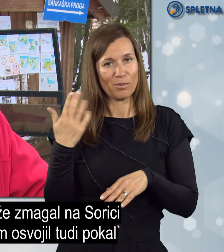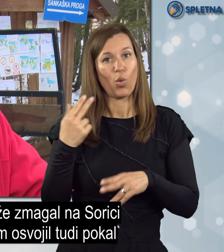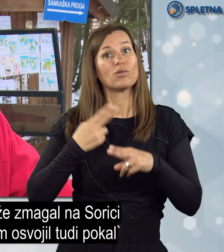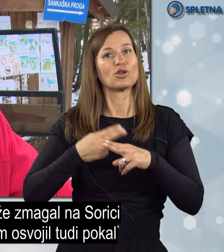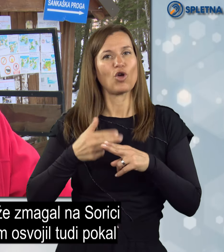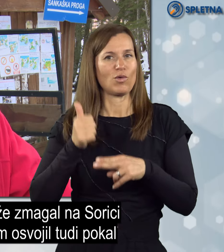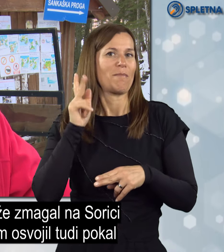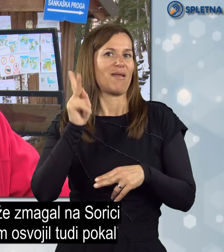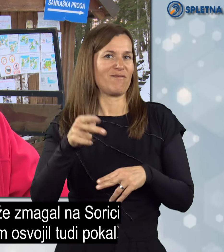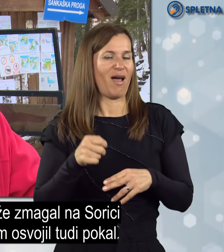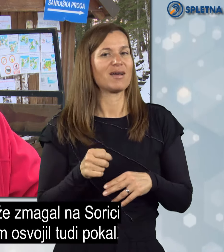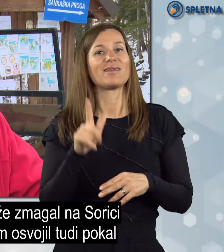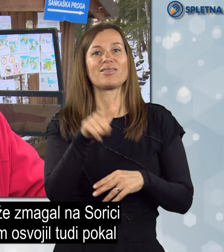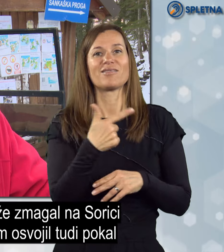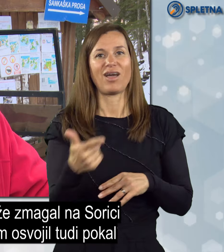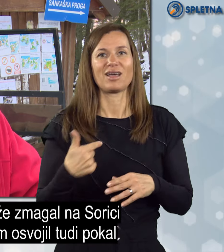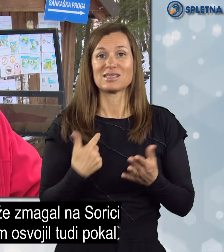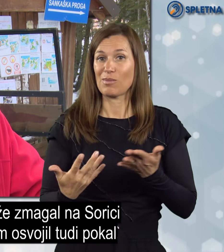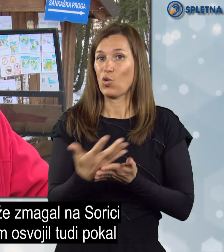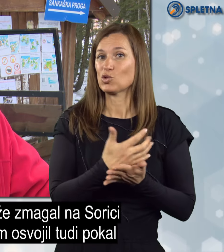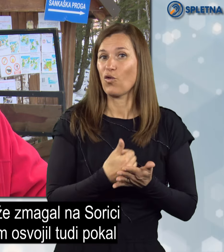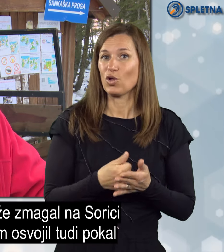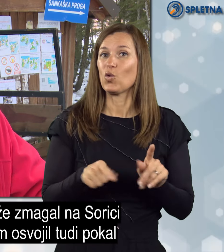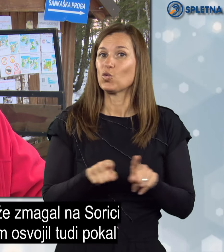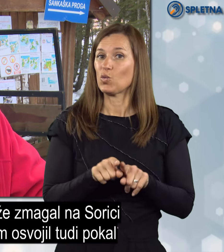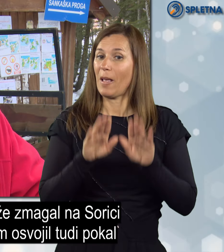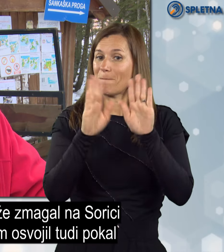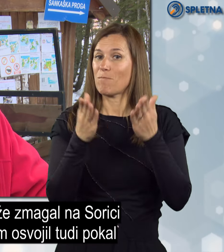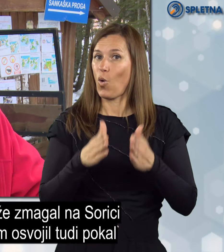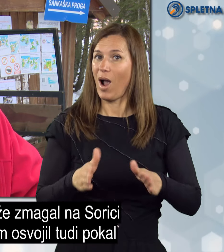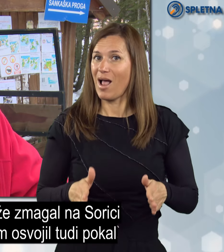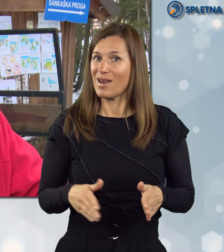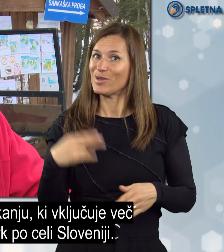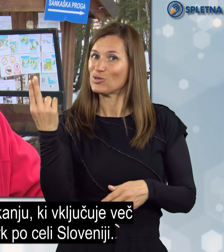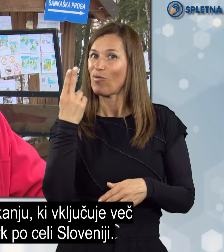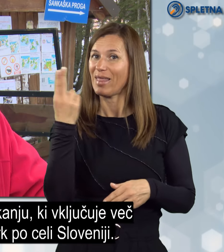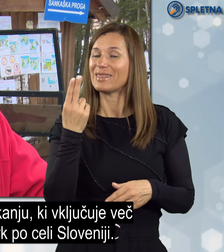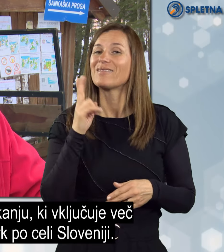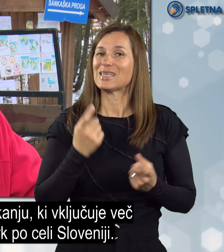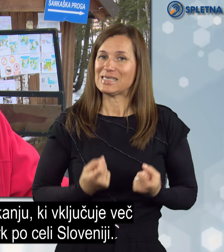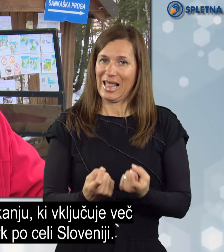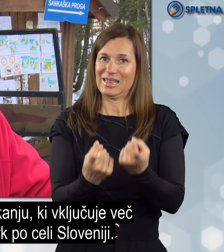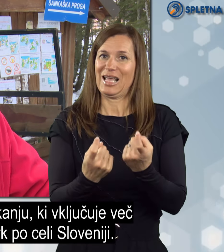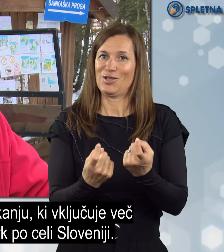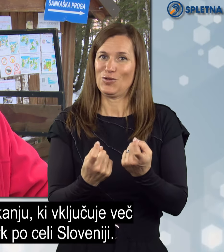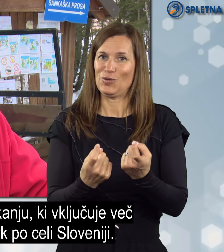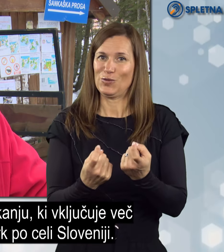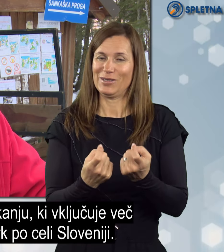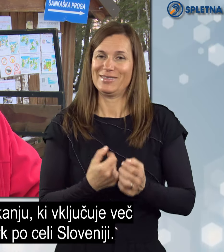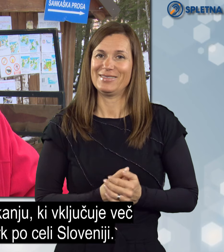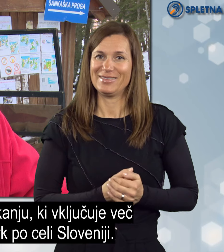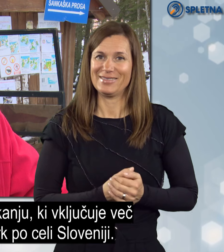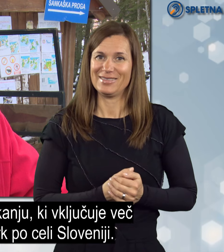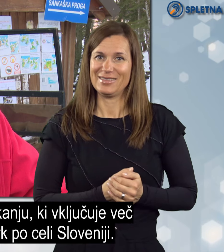prvak. in smo svojo dvaka tudi okal Slovenje v sankanju,